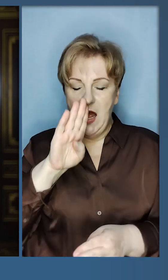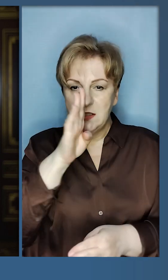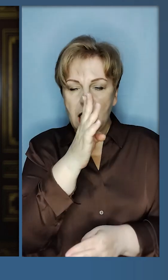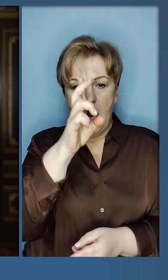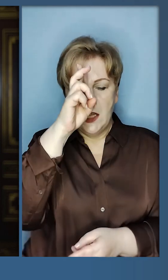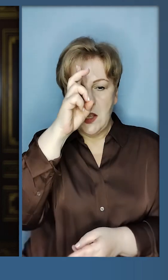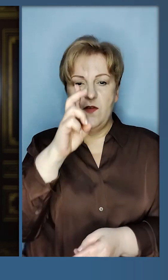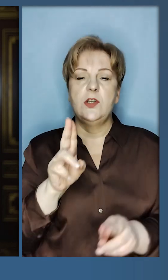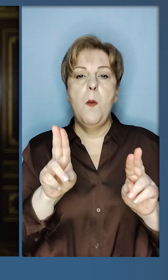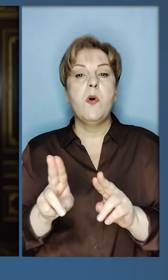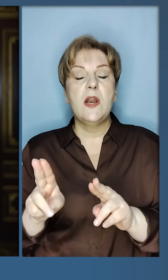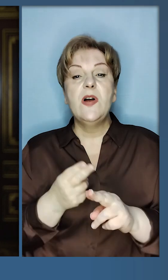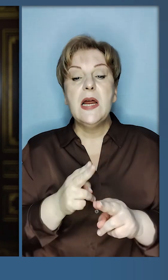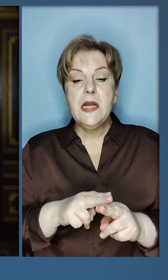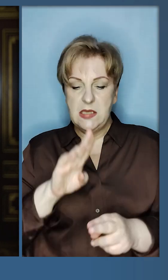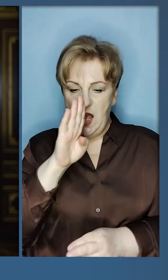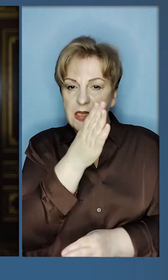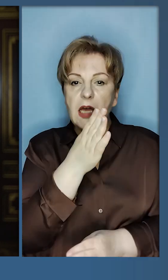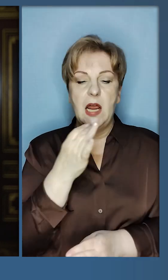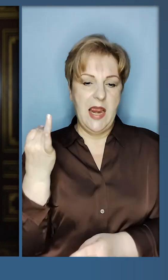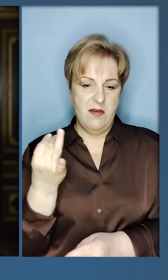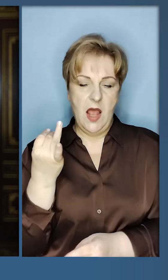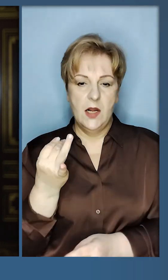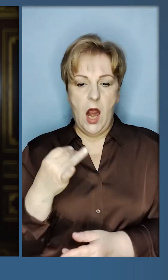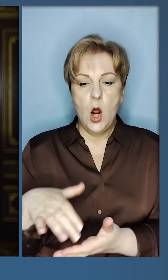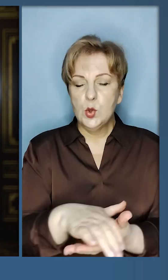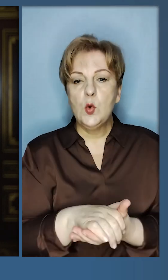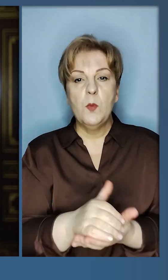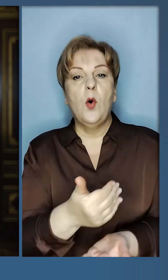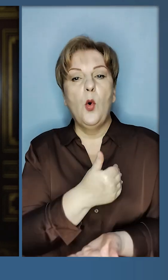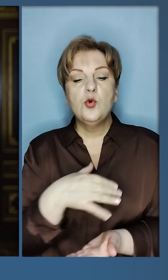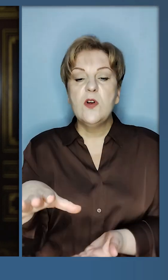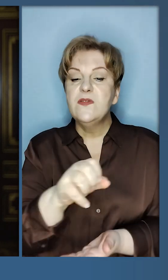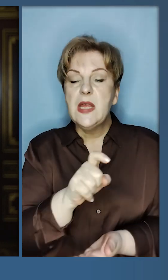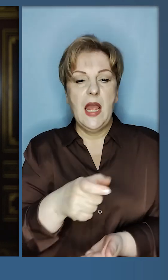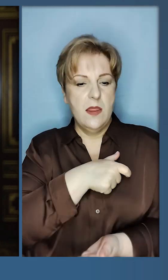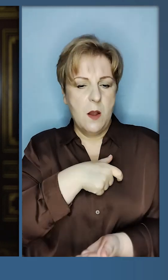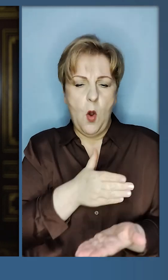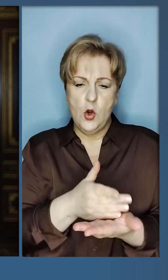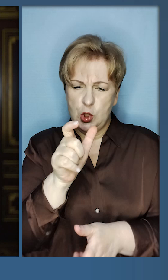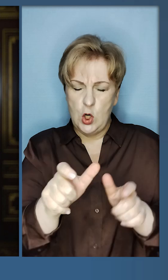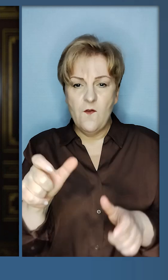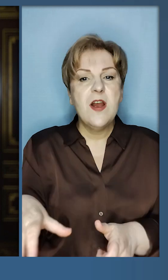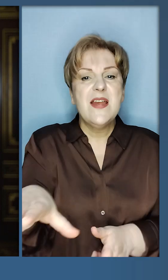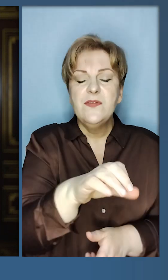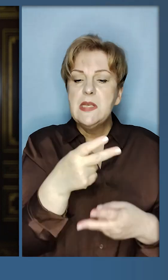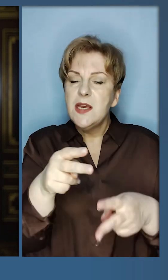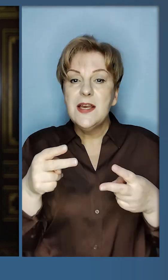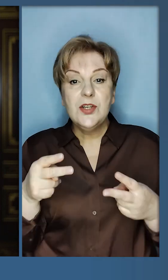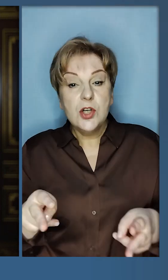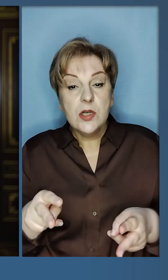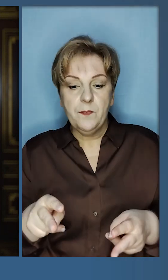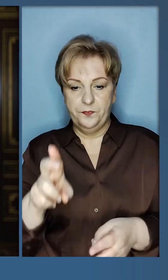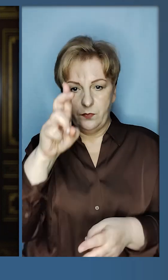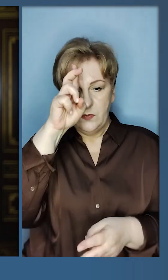державних принципів. Це зрада інтересів суспільства. Я хочу всіх депутатів, чиновників та всіх